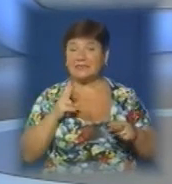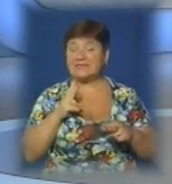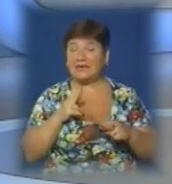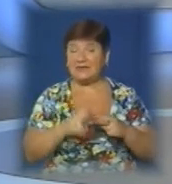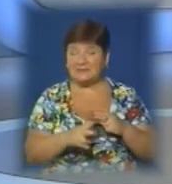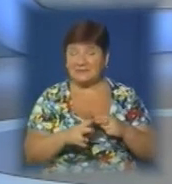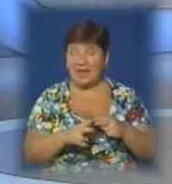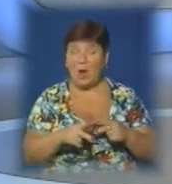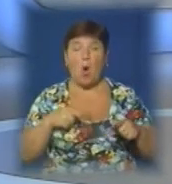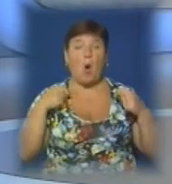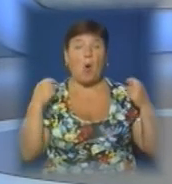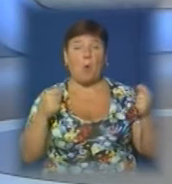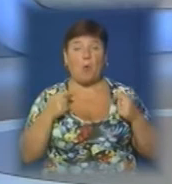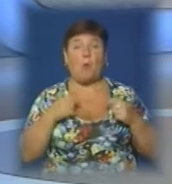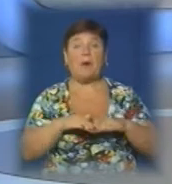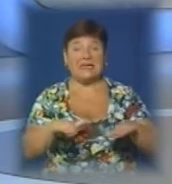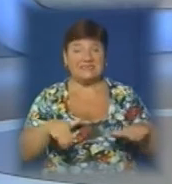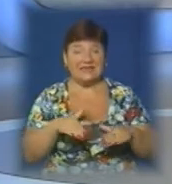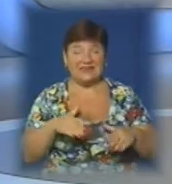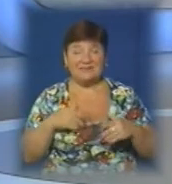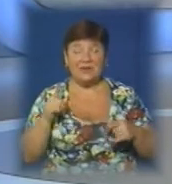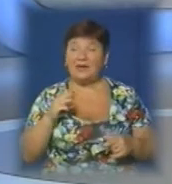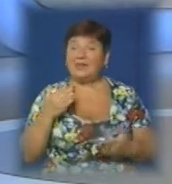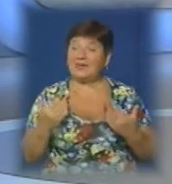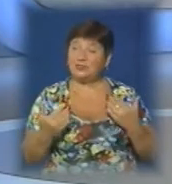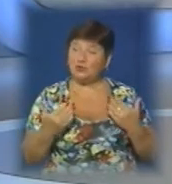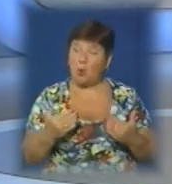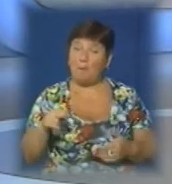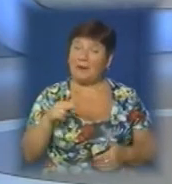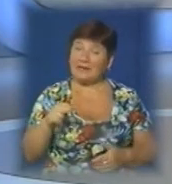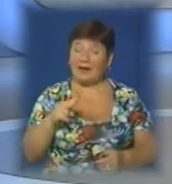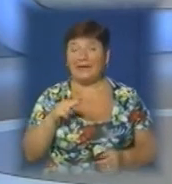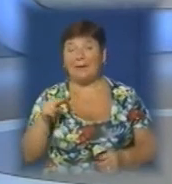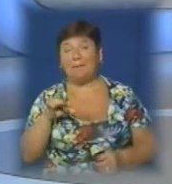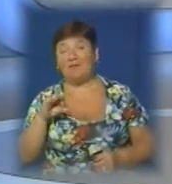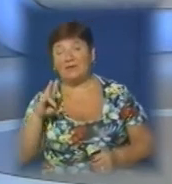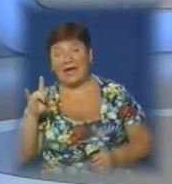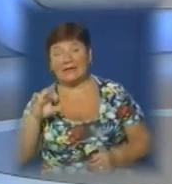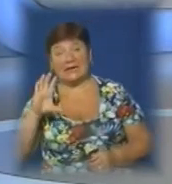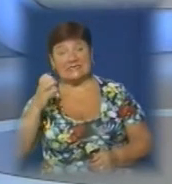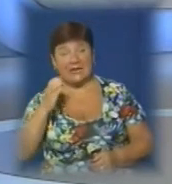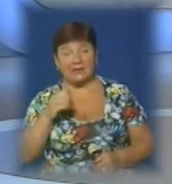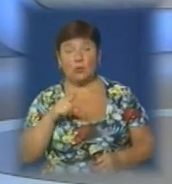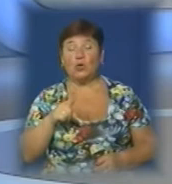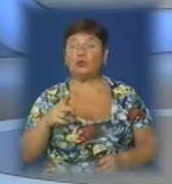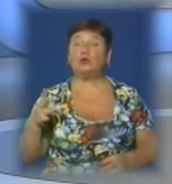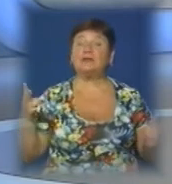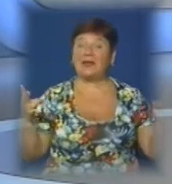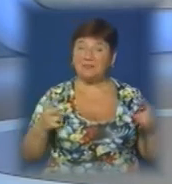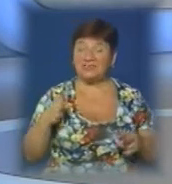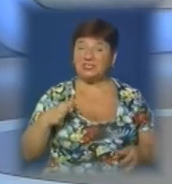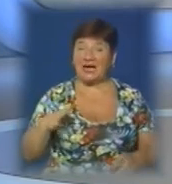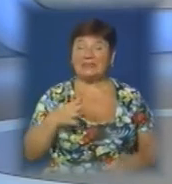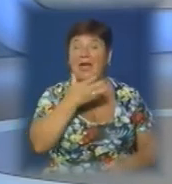купальських святкувань. У народі є прикмета. Якщо Петра і Павла припаде на середу, то слід чекати гарного